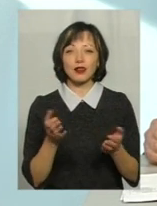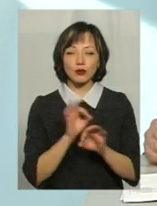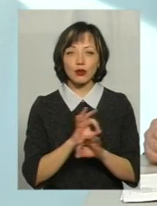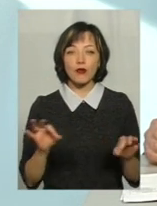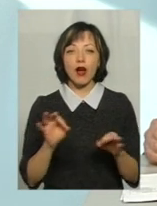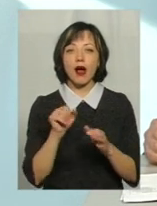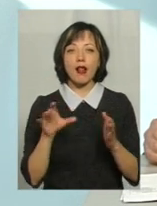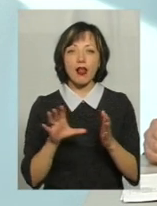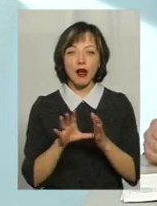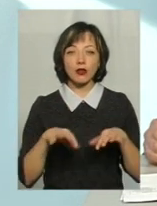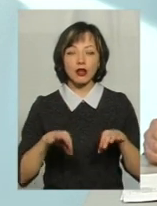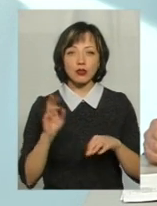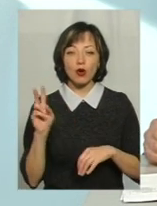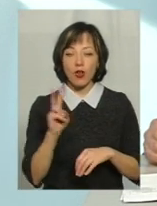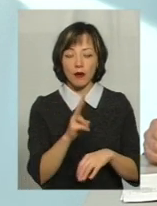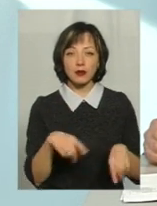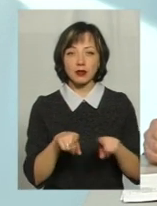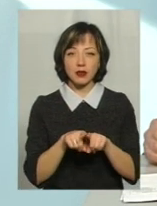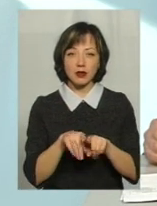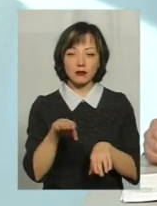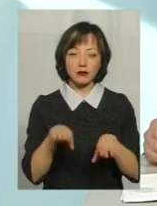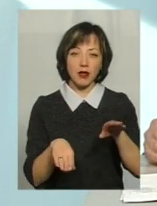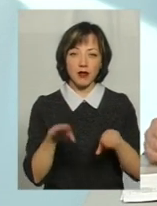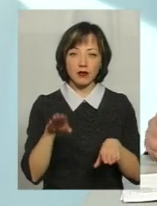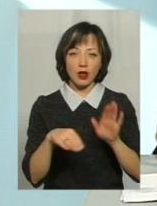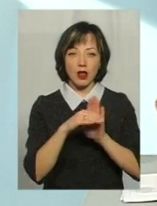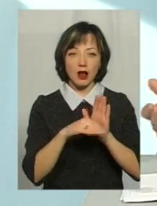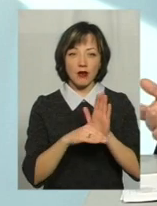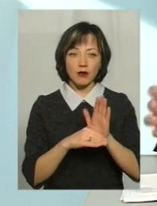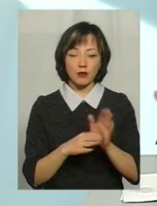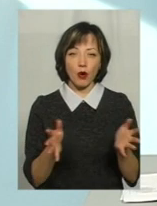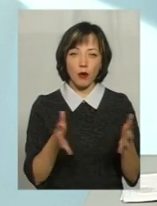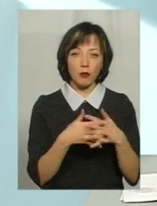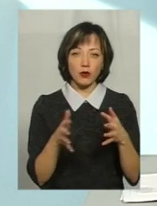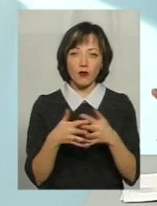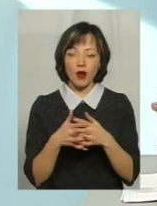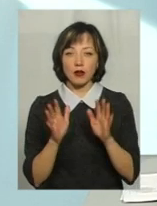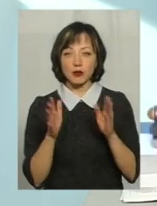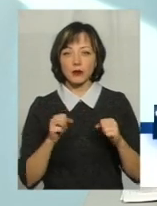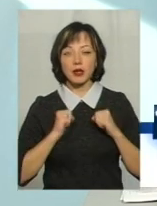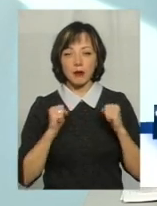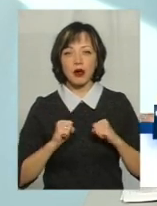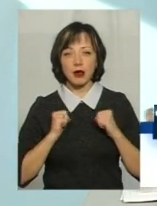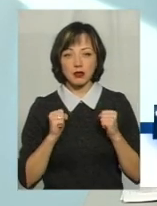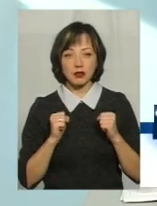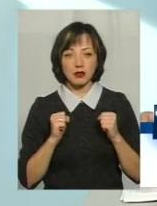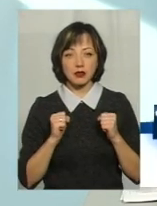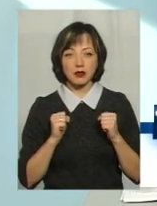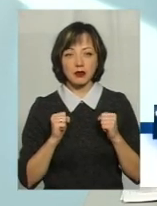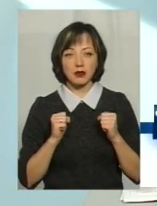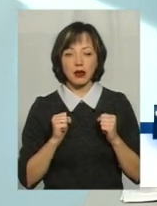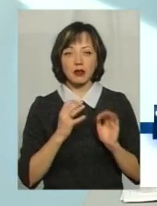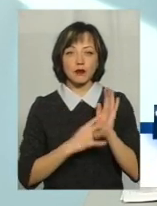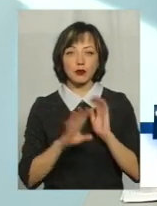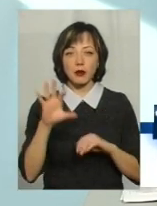тролейбуси будуть виходити з такої ситуації з рахунок плавачих графіків, тобто, будуть якось комбінуватися і ми будемо намагатися, ну, принаймні, на